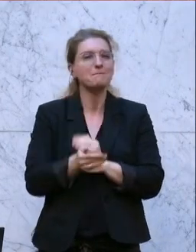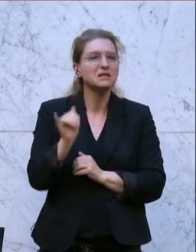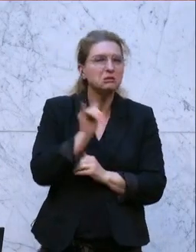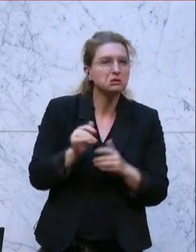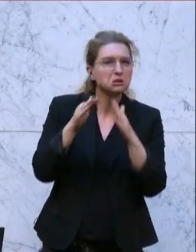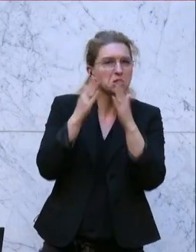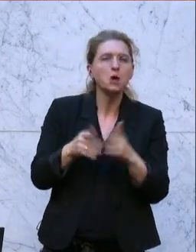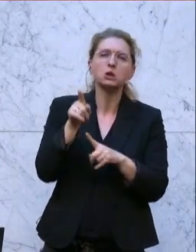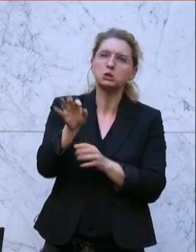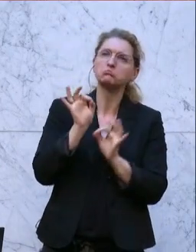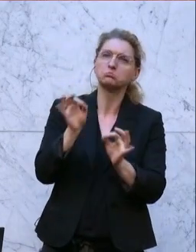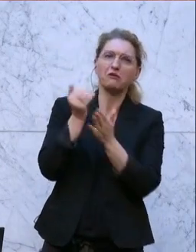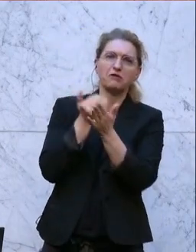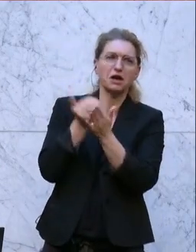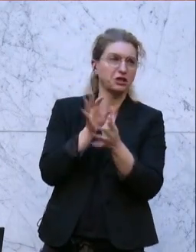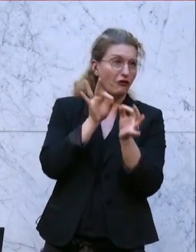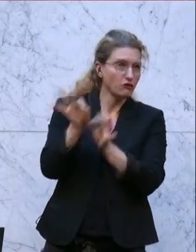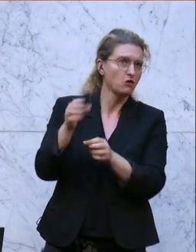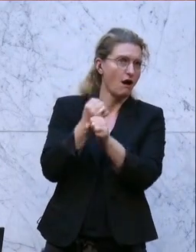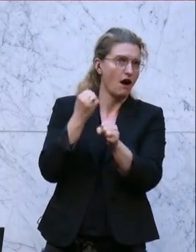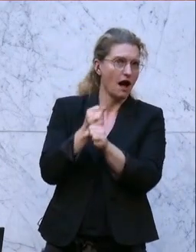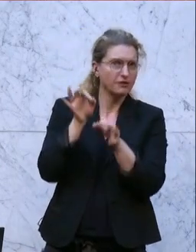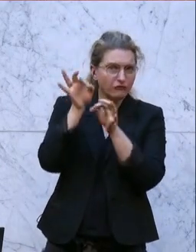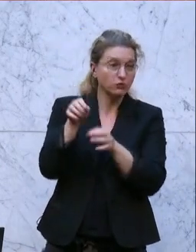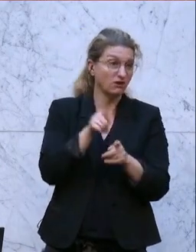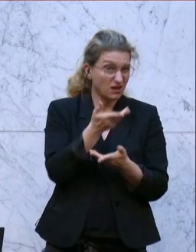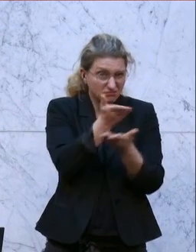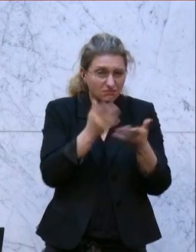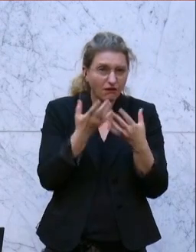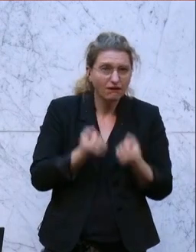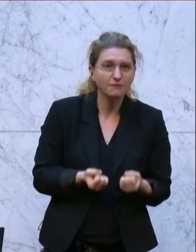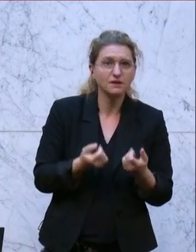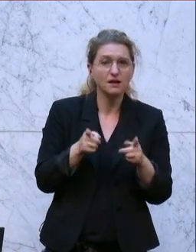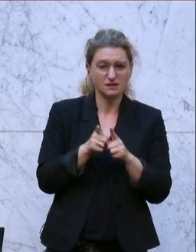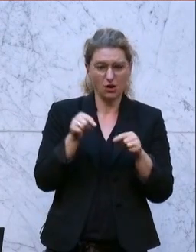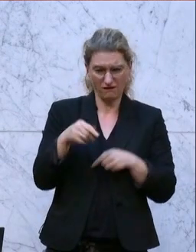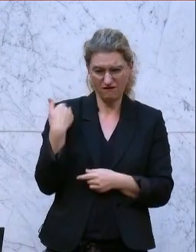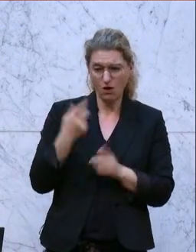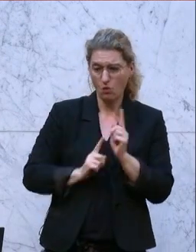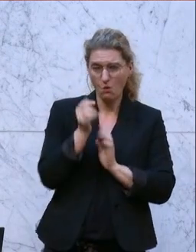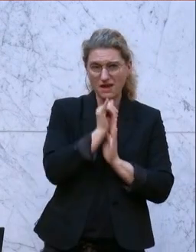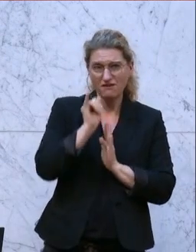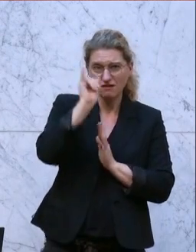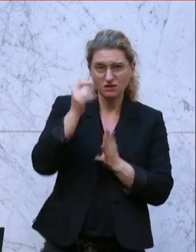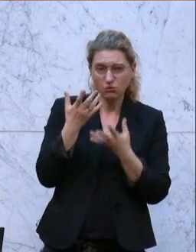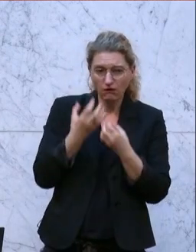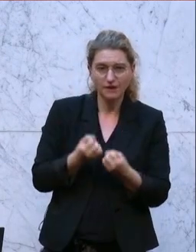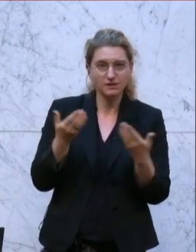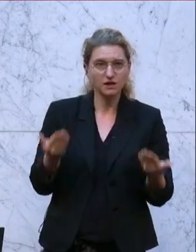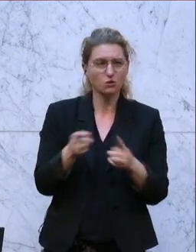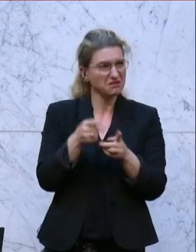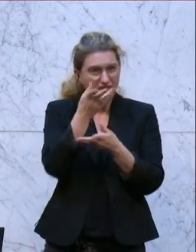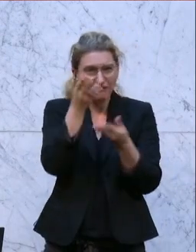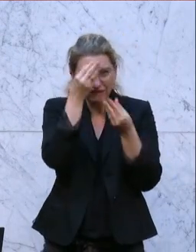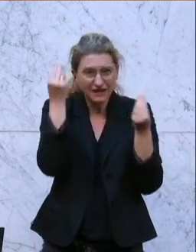werden jetzt verdienen. Für die seid ihr da. Das ist ein Ergebnis. Das ist auch das Ergebnis dieser hohen Inflation. Ihr vergesst sie ganz, dass das